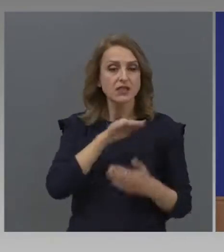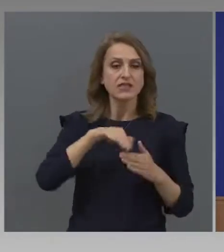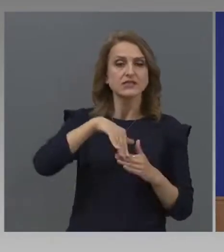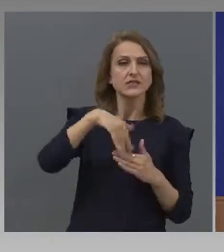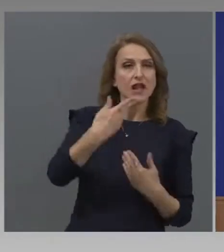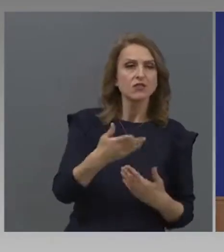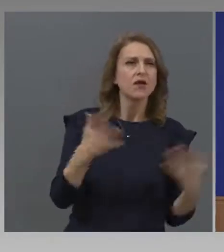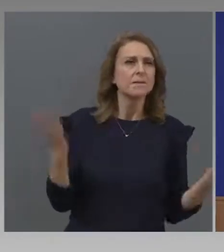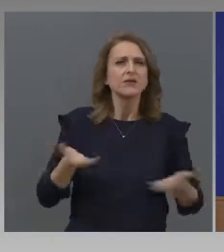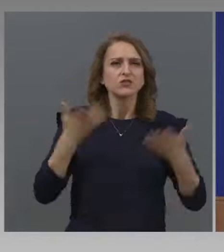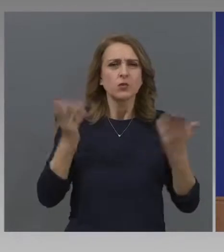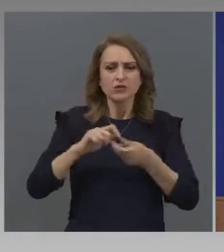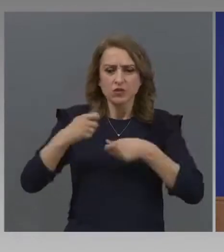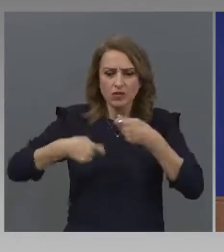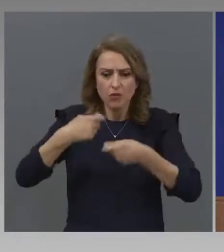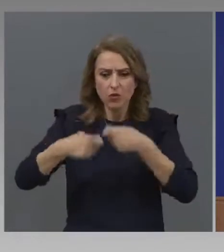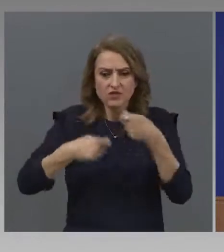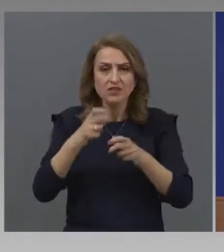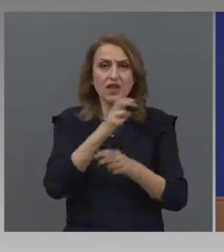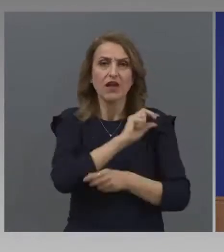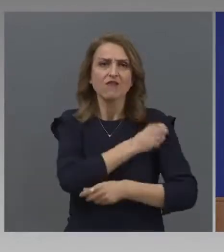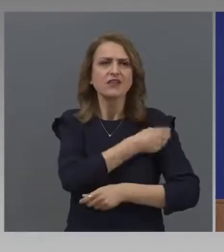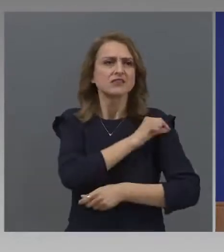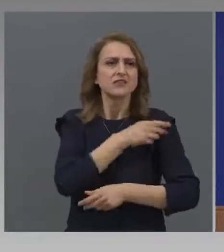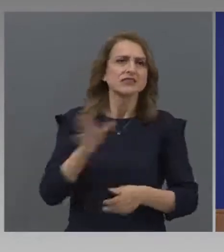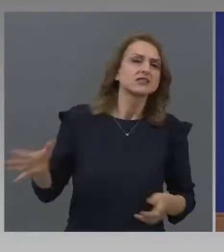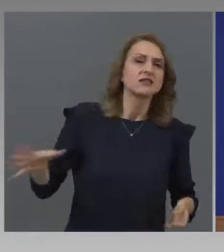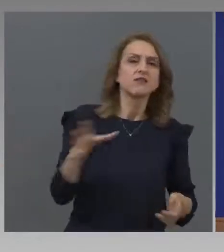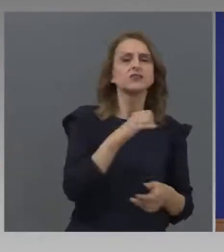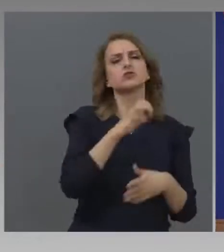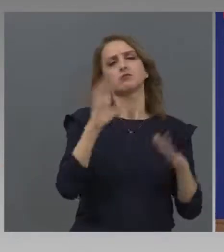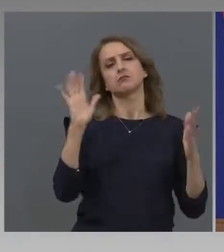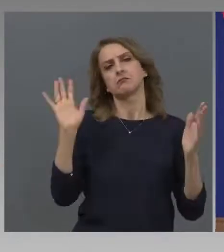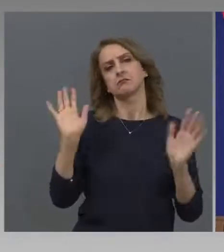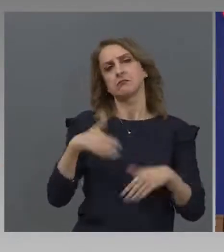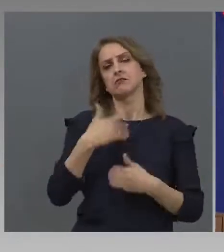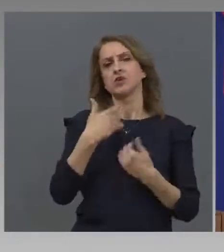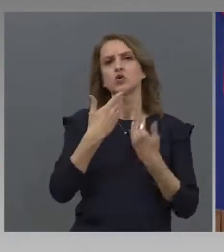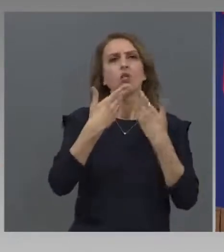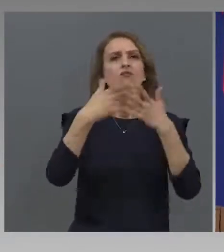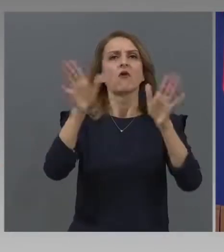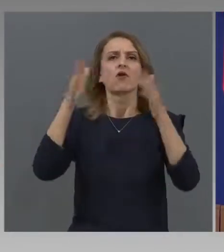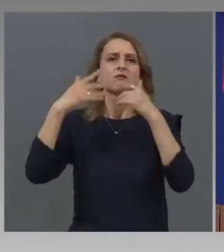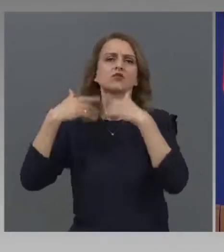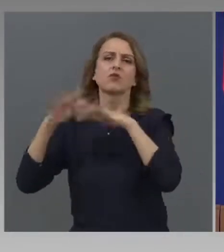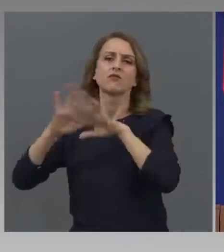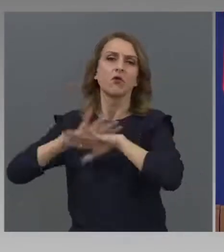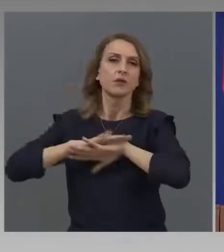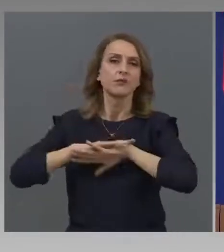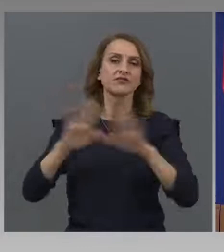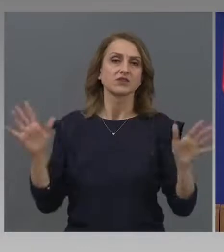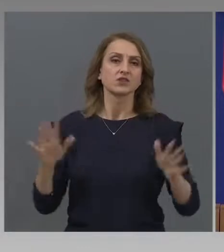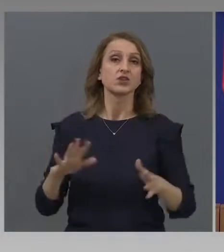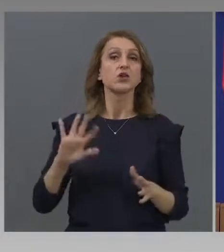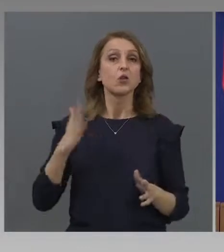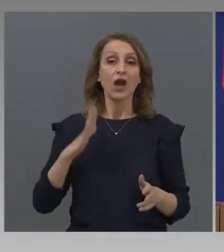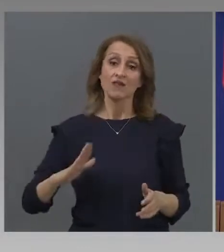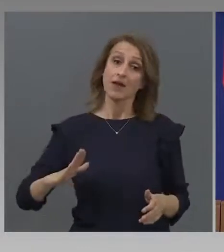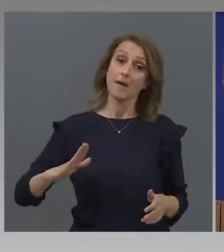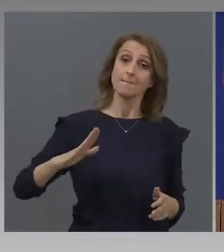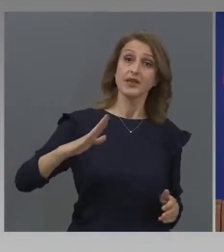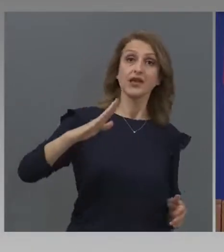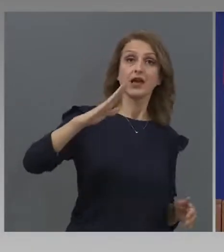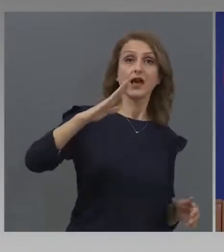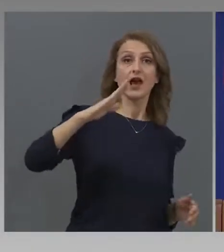бързо да се произведе, да се вакцинира населението и ще отвориме всичко. И тогава ще видите, че много бързо пика на